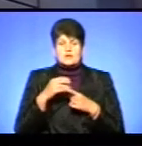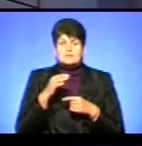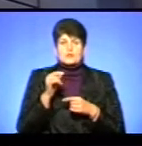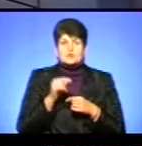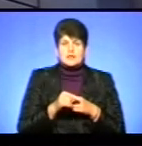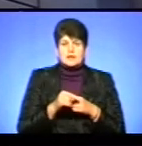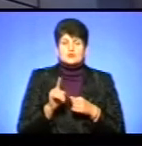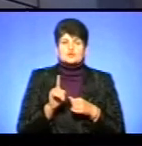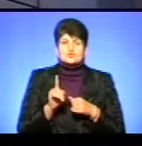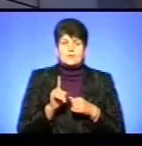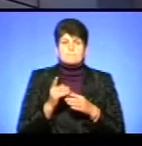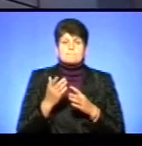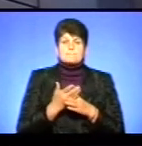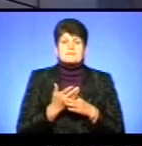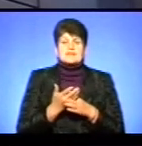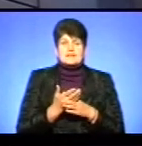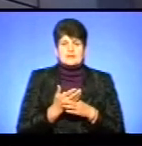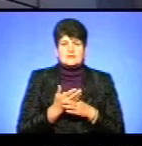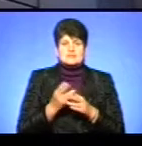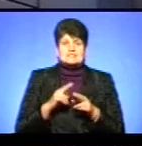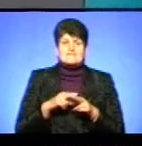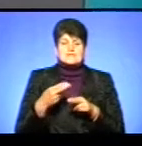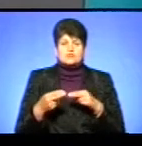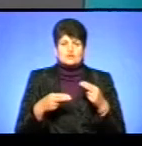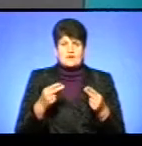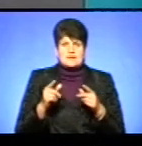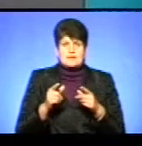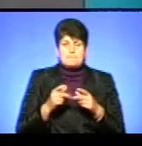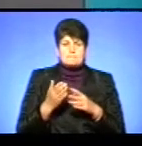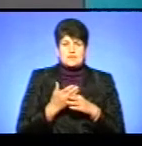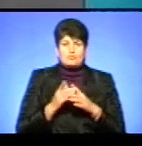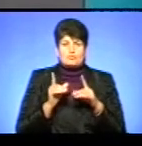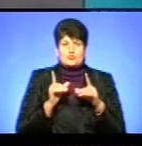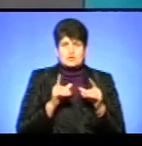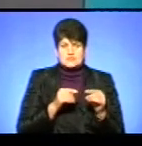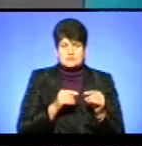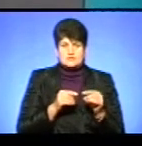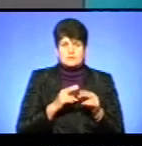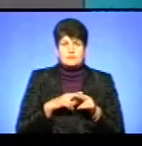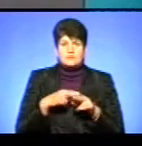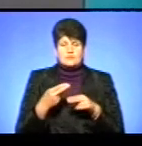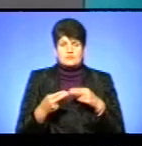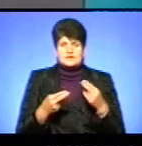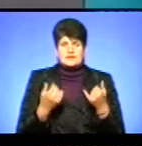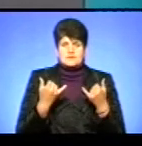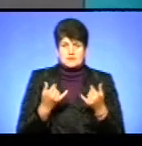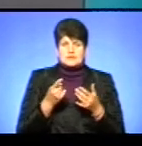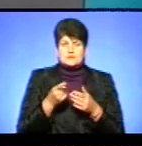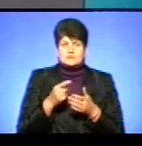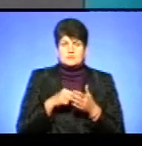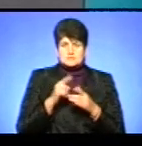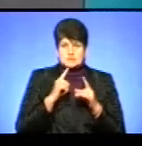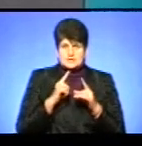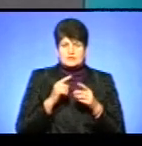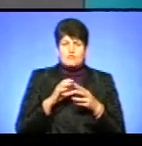за відшкодування пільгового проїзду пільговиків відшкодовує тепер Тернопільська міська рада. В